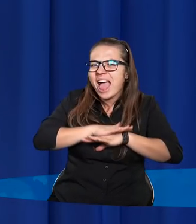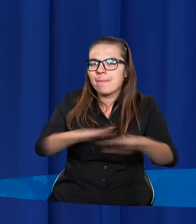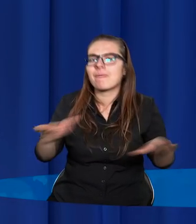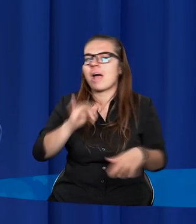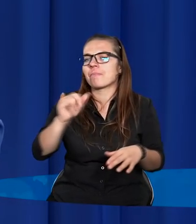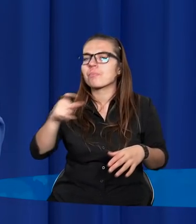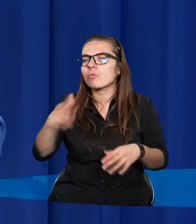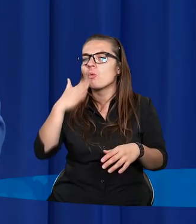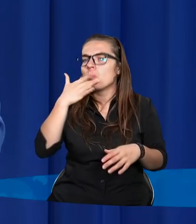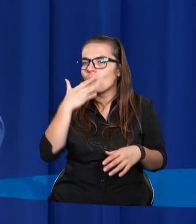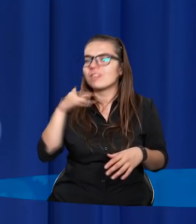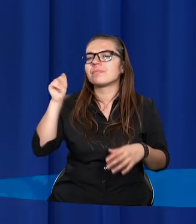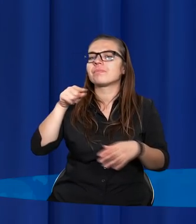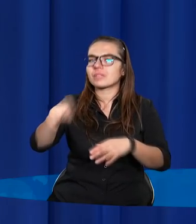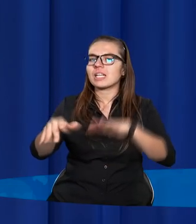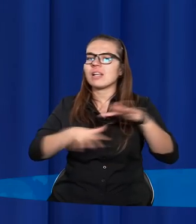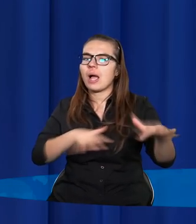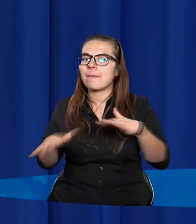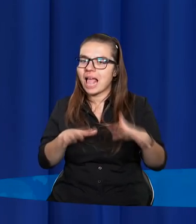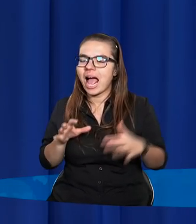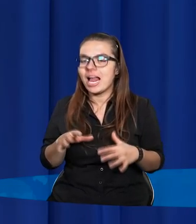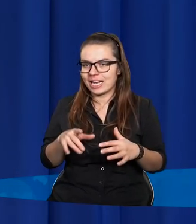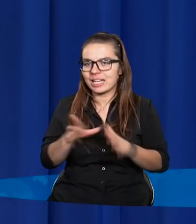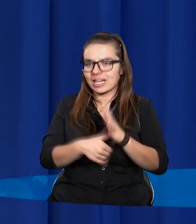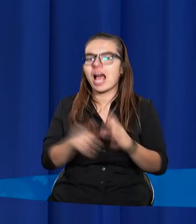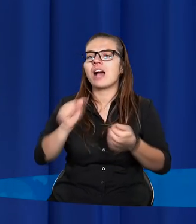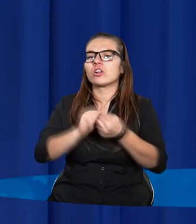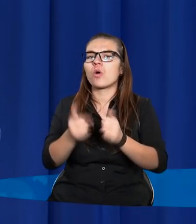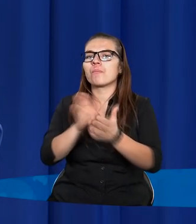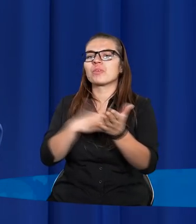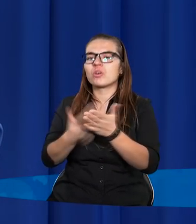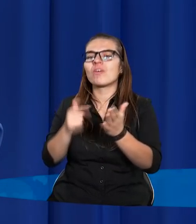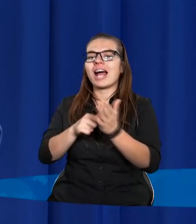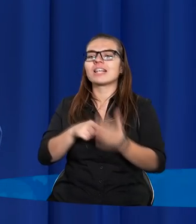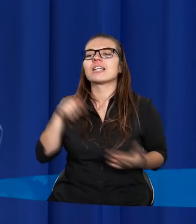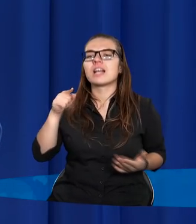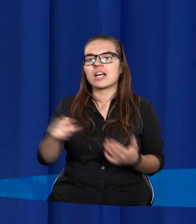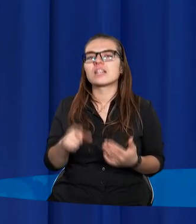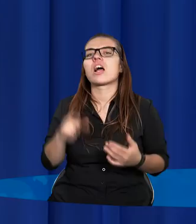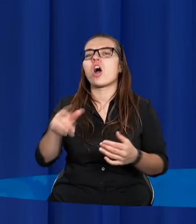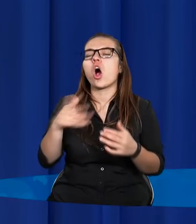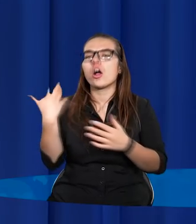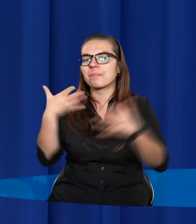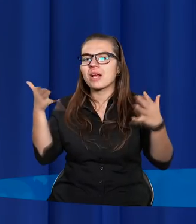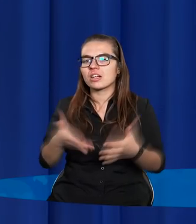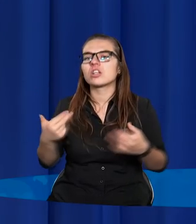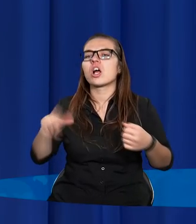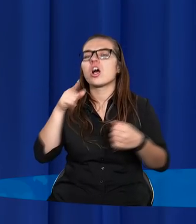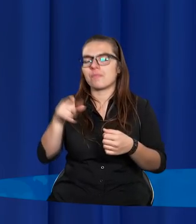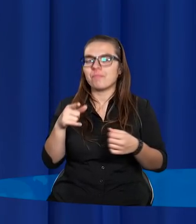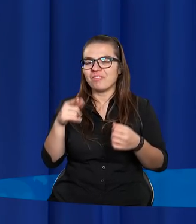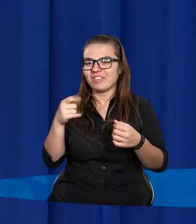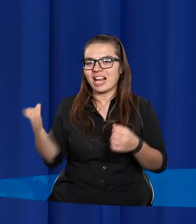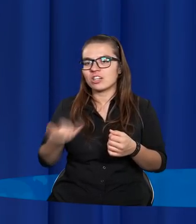Juda mówi, że te miasta są przykładem właśnie tego ognia piekielnego, ognia